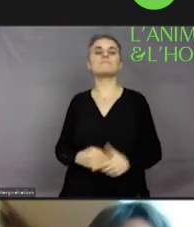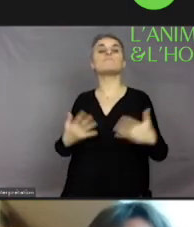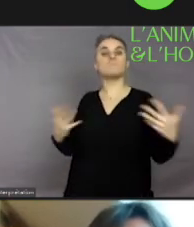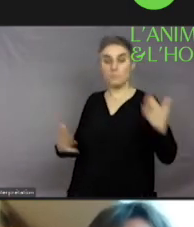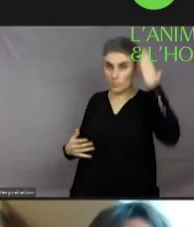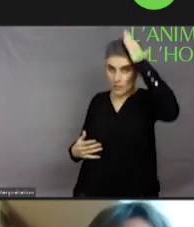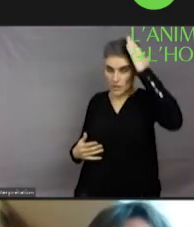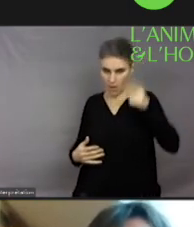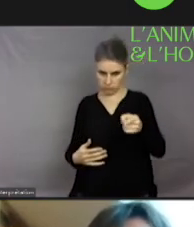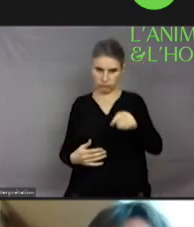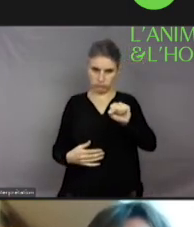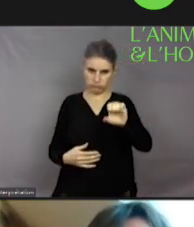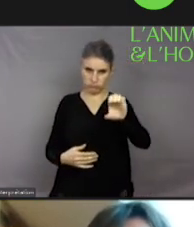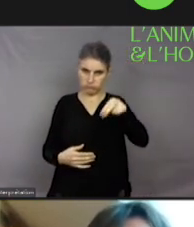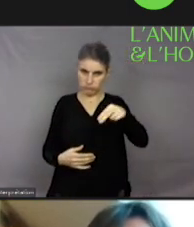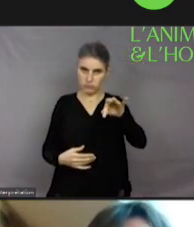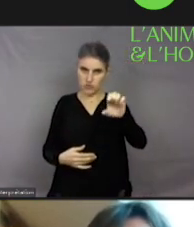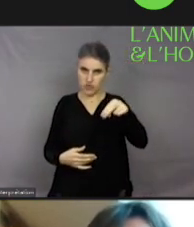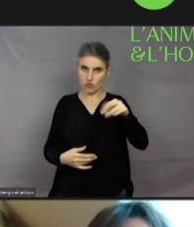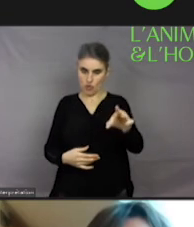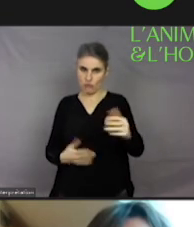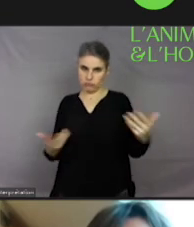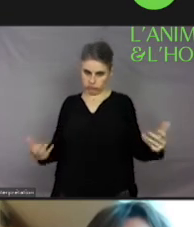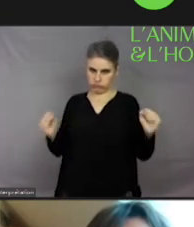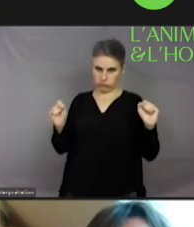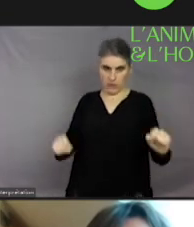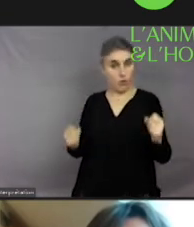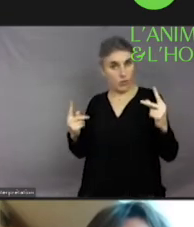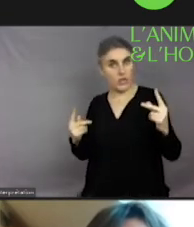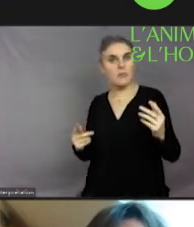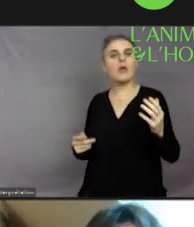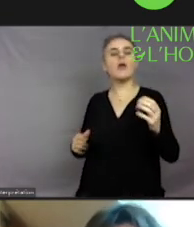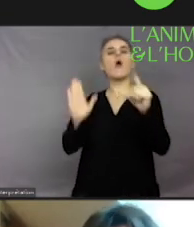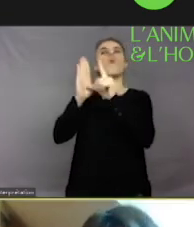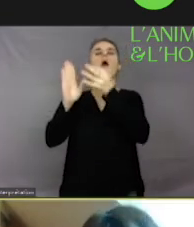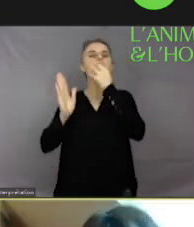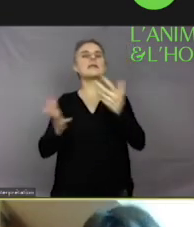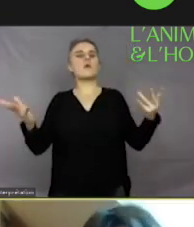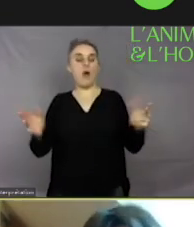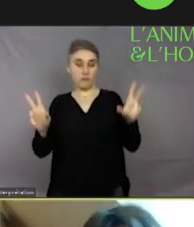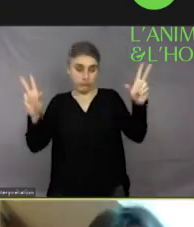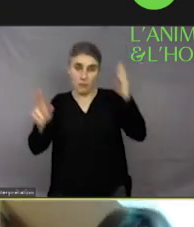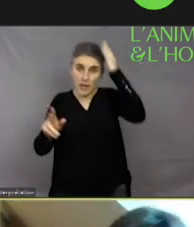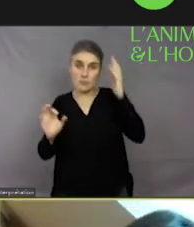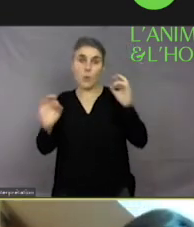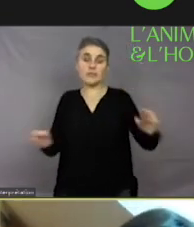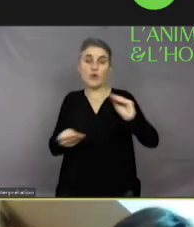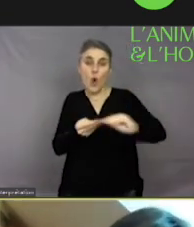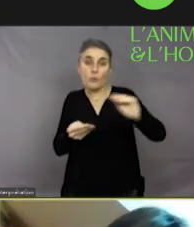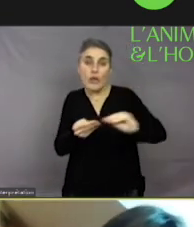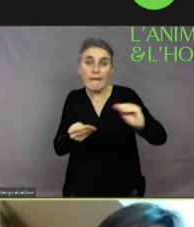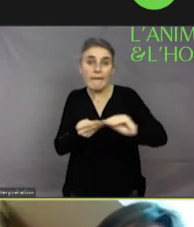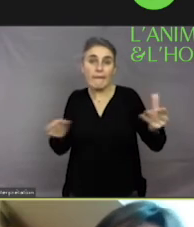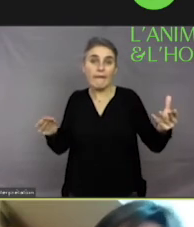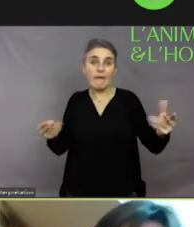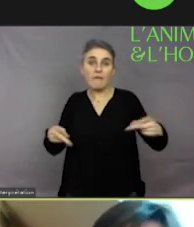pourquoi est-ce que la loi considère nos animaux de compagnie comme un mobilier doué de sensibilité ? Je crois que ça a évolué à ce niveau-là. Alors, ça a évolué, c'est